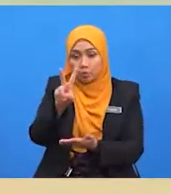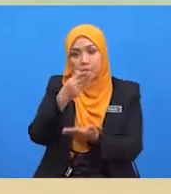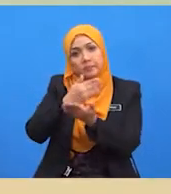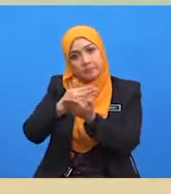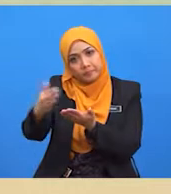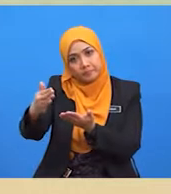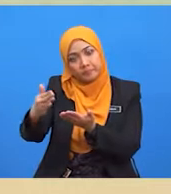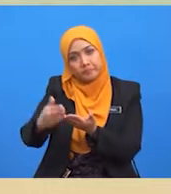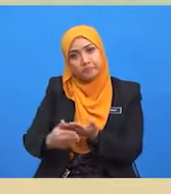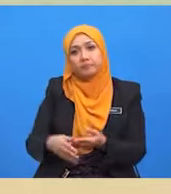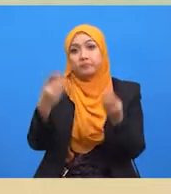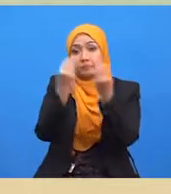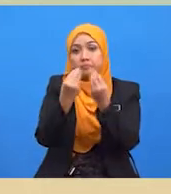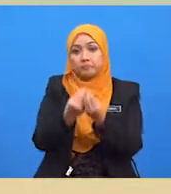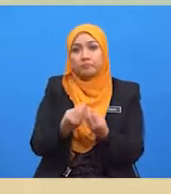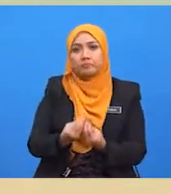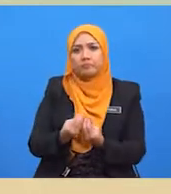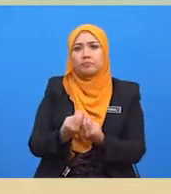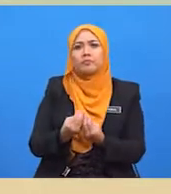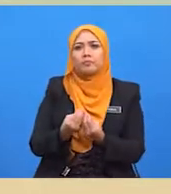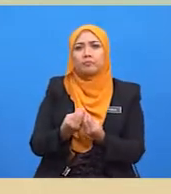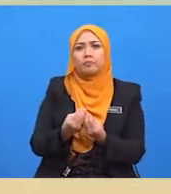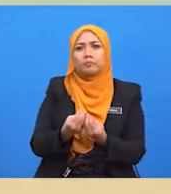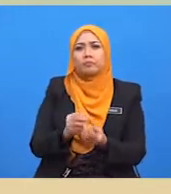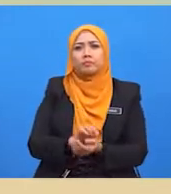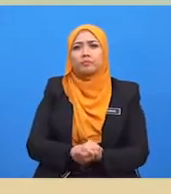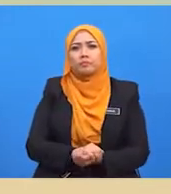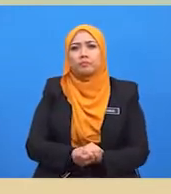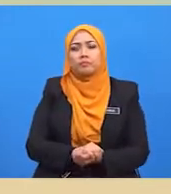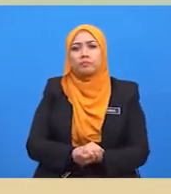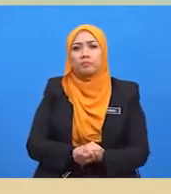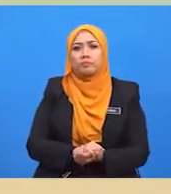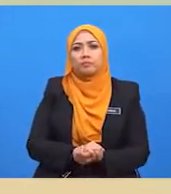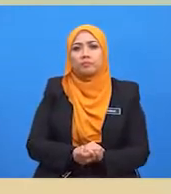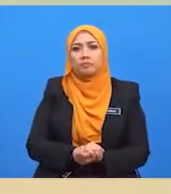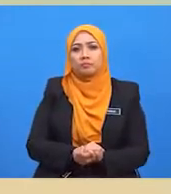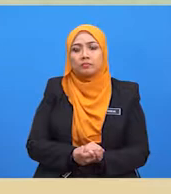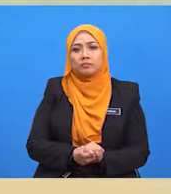iaitu tarif ad belerum dan tarif spesifik.